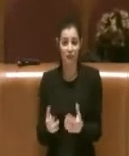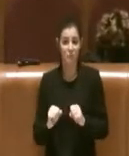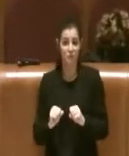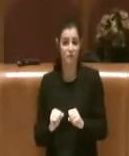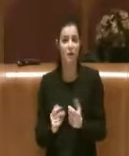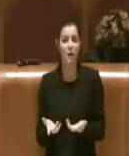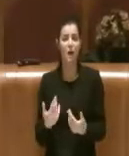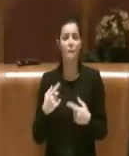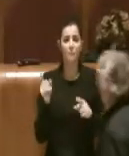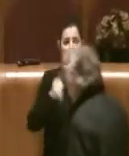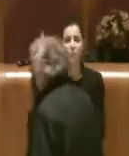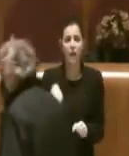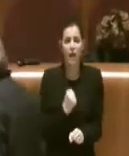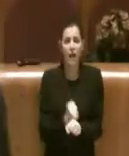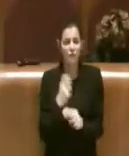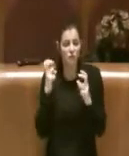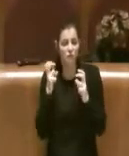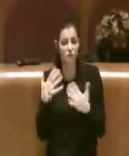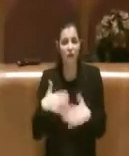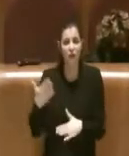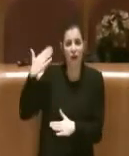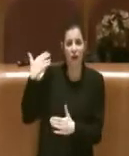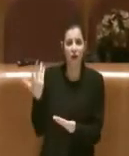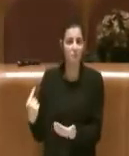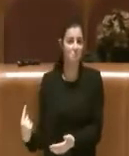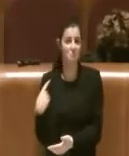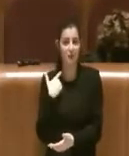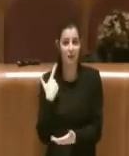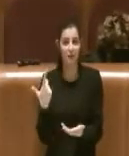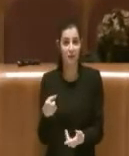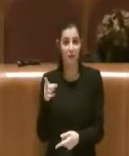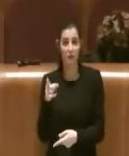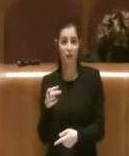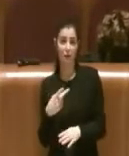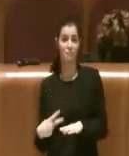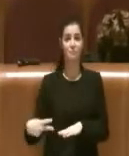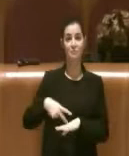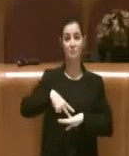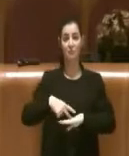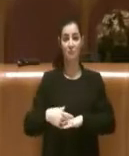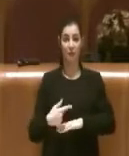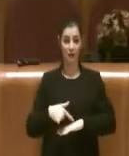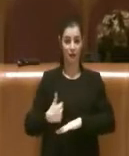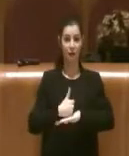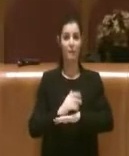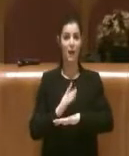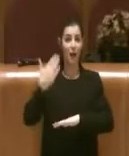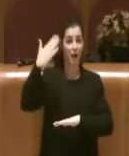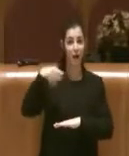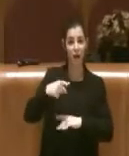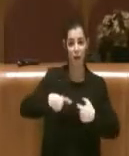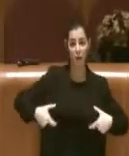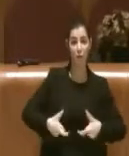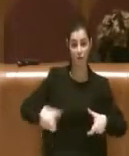comunque ci siamo impegnati a fare, molti di voi, lei stessa oggi è seduta sullo scranno più alto, ma nella scorsa consigliatura ha votato l'ordine del